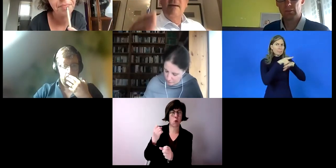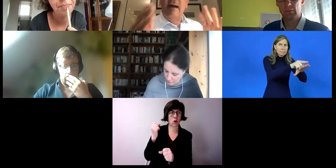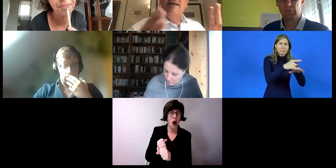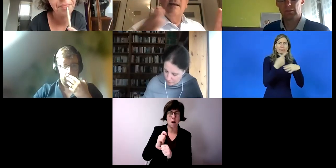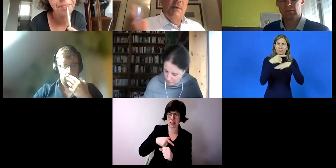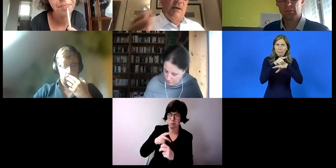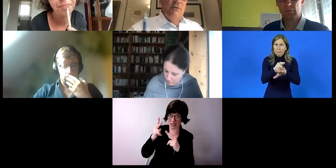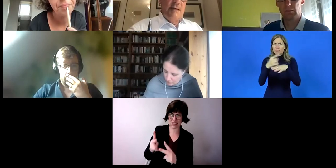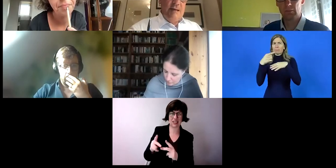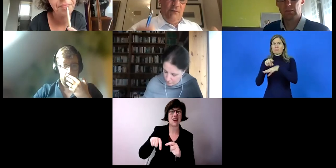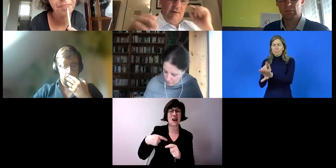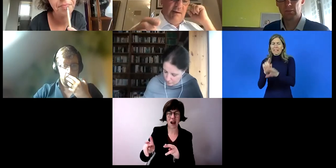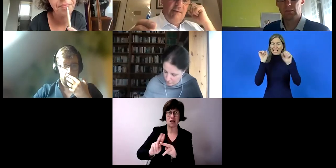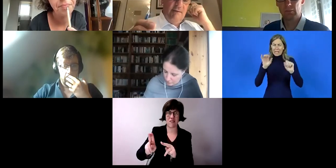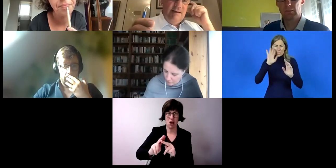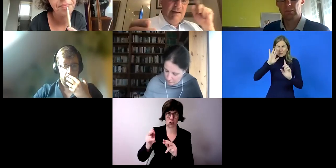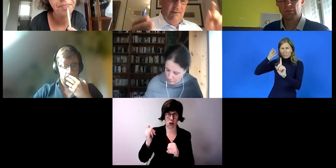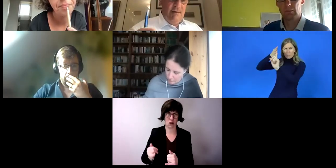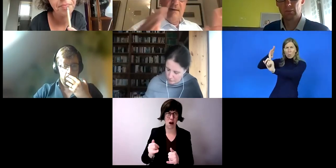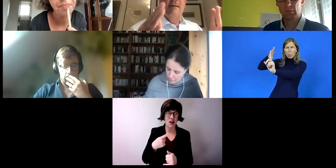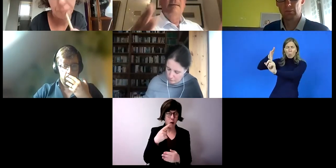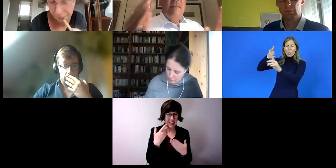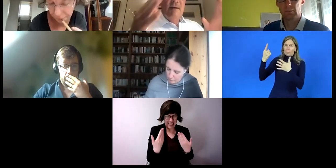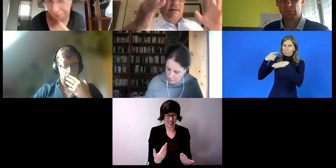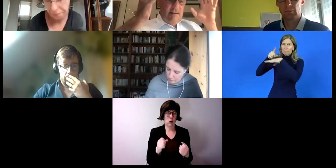halte ich einmal grundsätzlich für eine wichtige